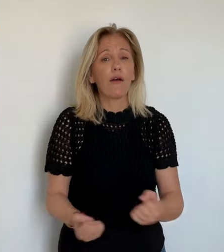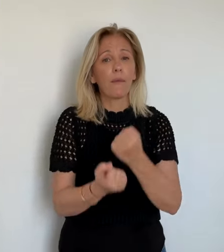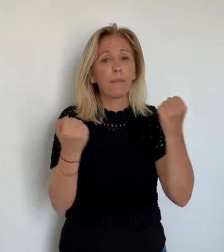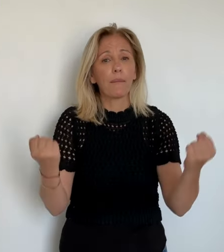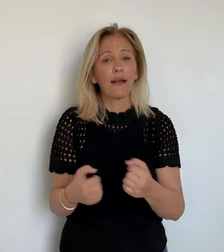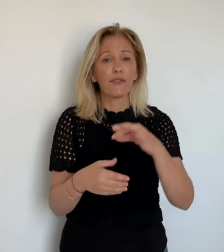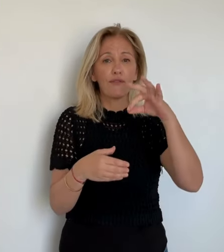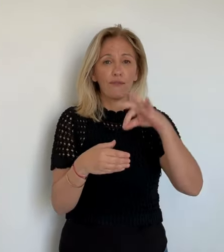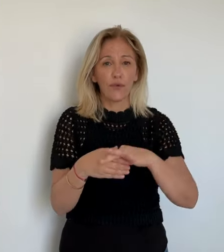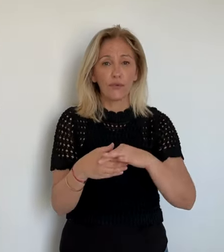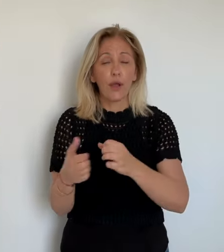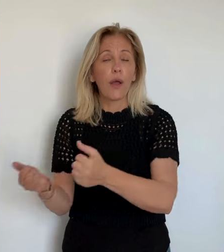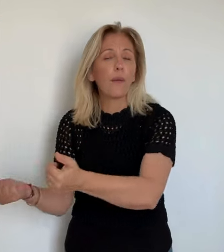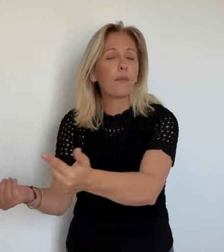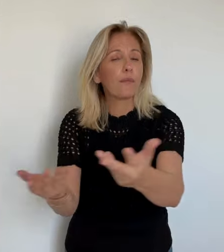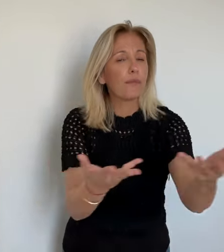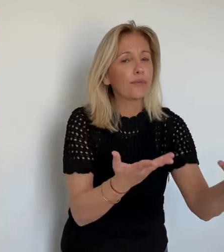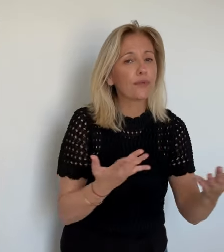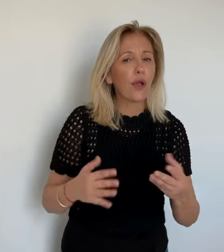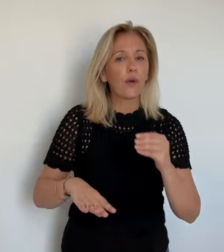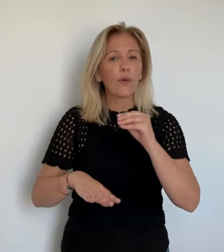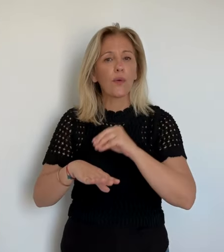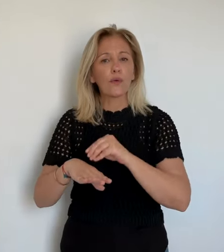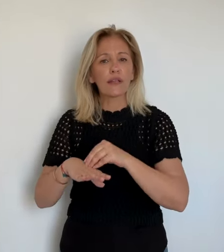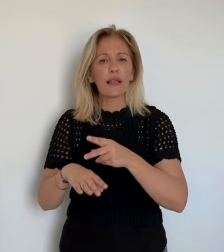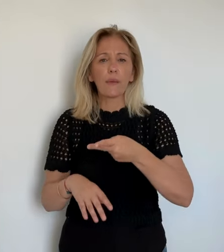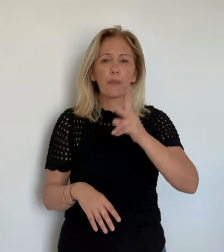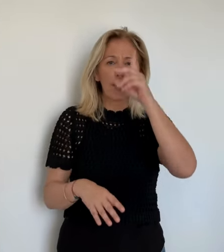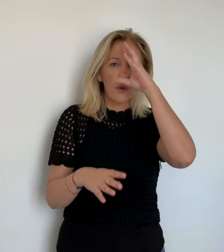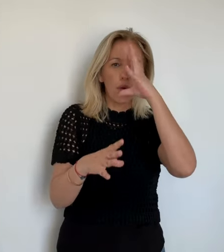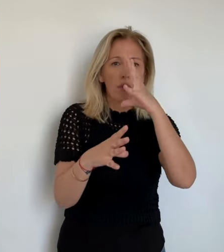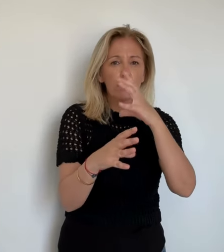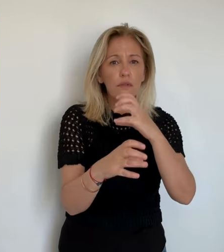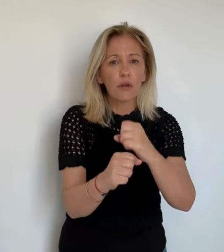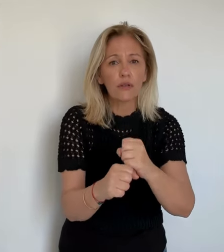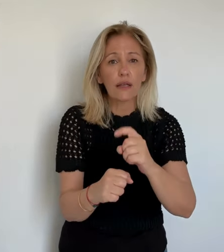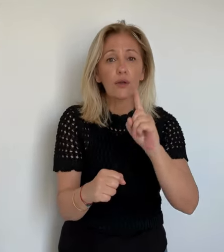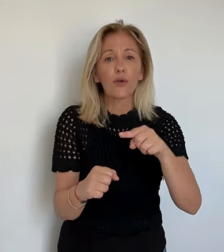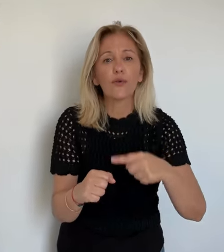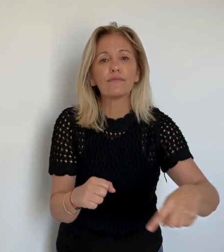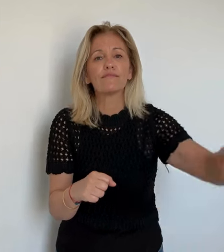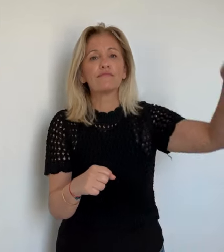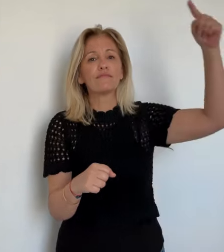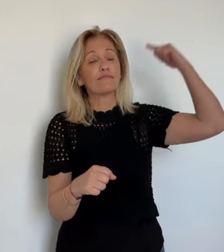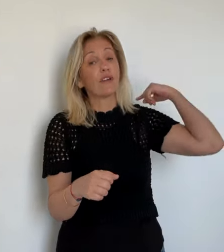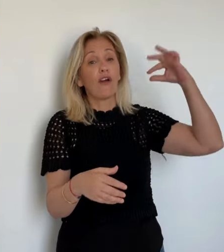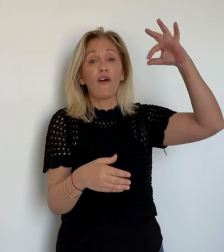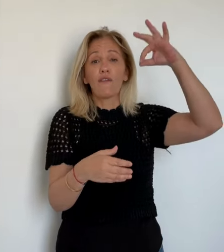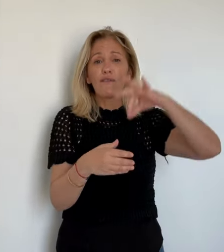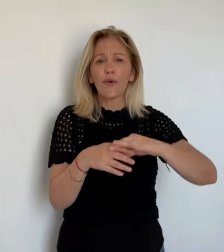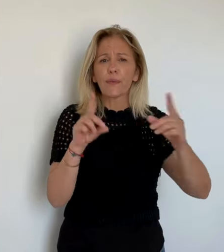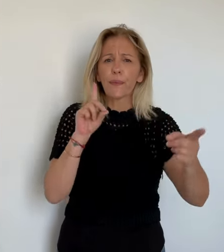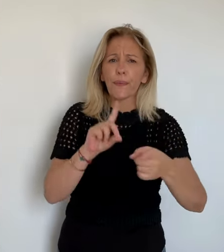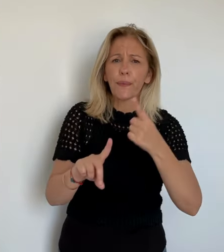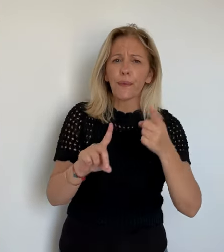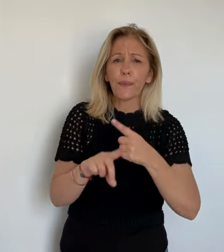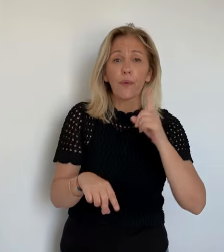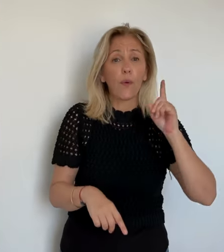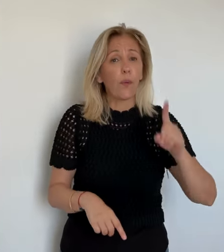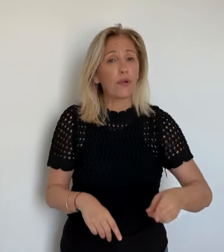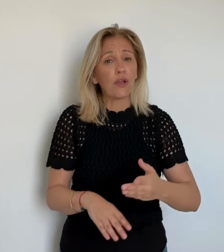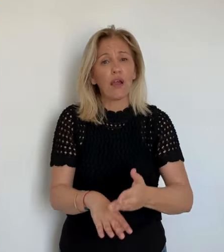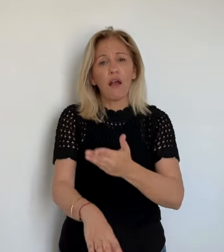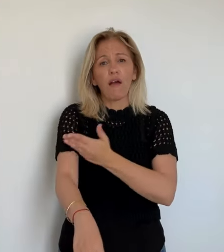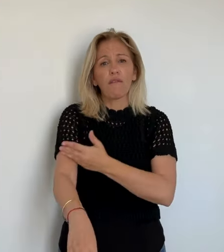le compte de gestion ont été moins animés que ceux qui ont eu lieu lors du budget primitif en mars dernier. Et les lignes